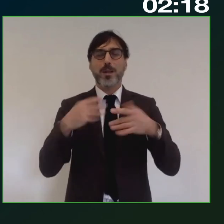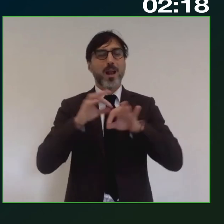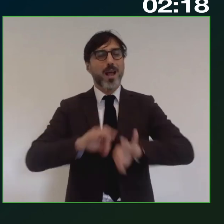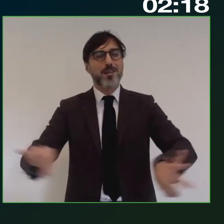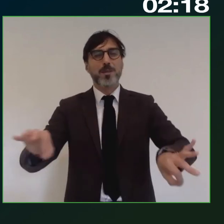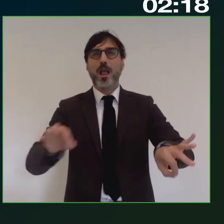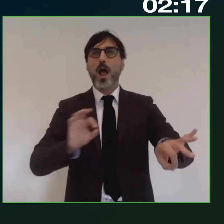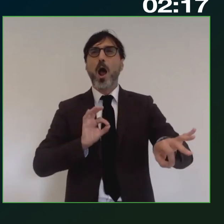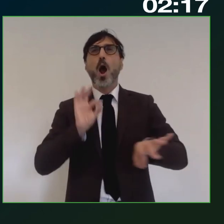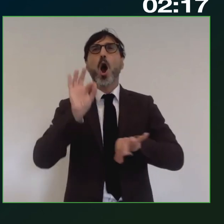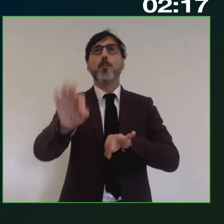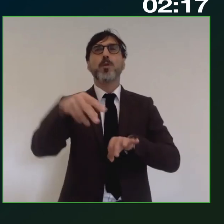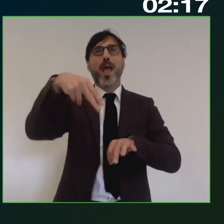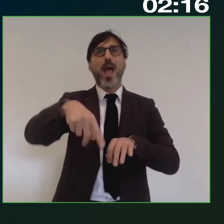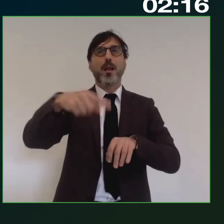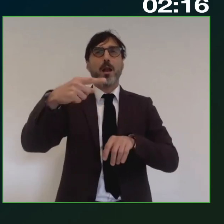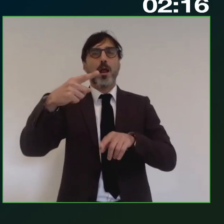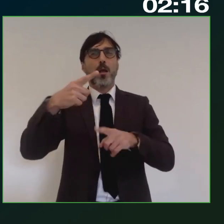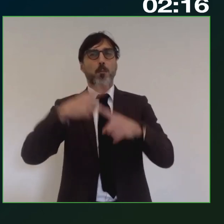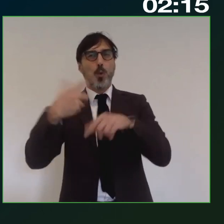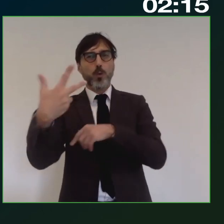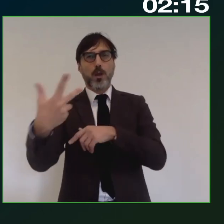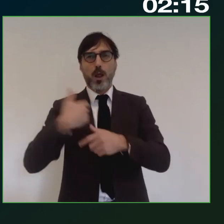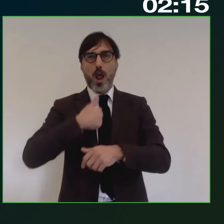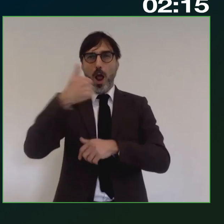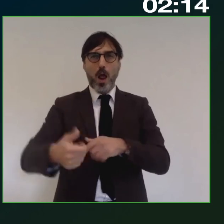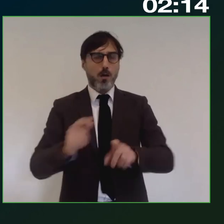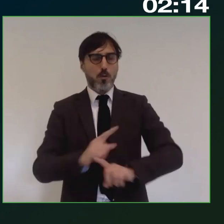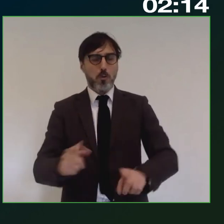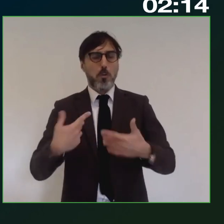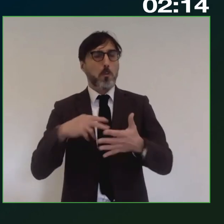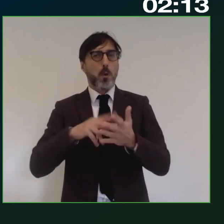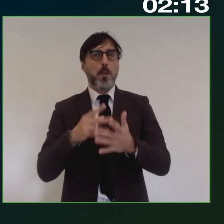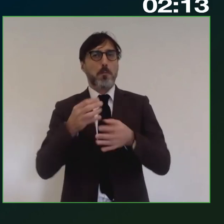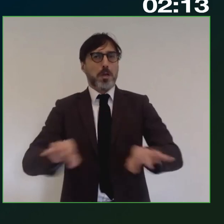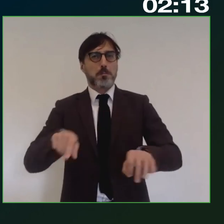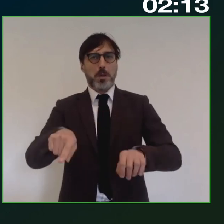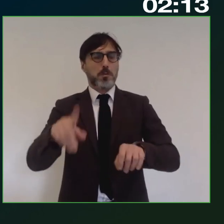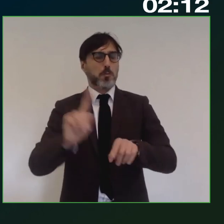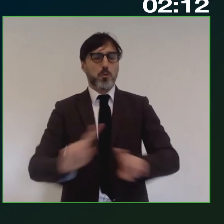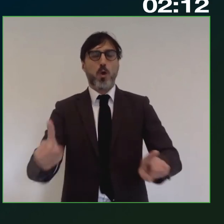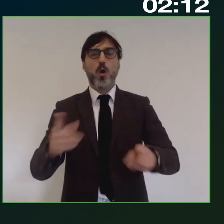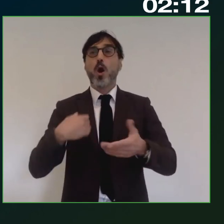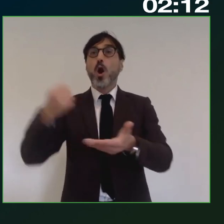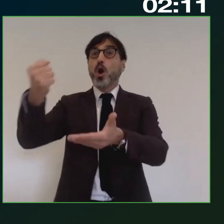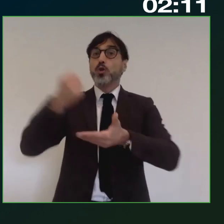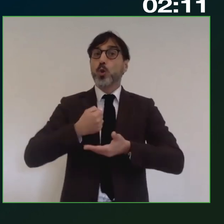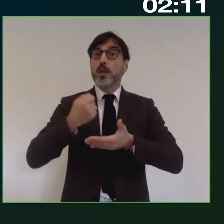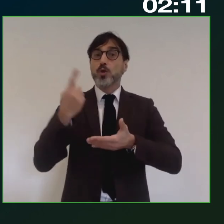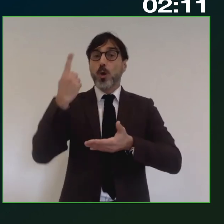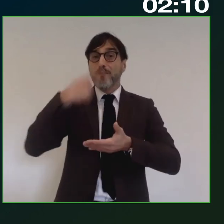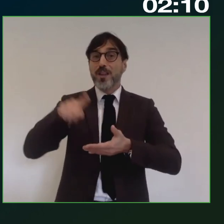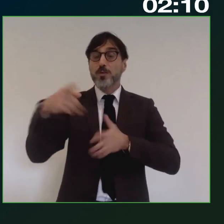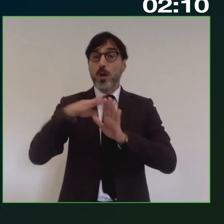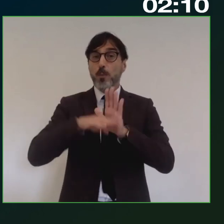il target N più 3 quest'anno e comunque la dotazione finanziaria della